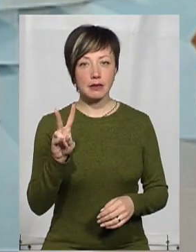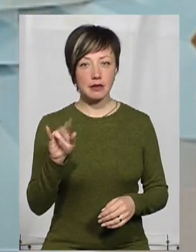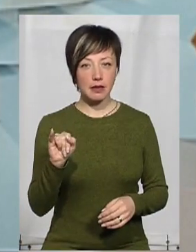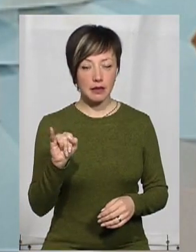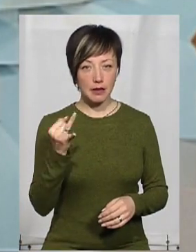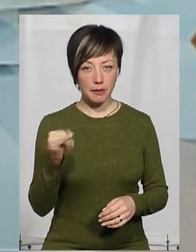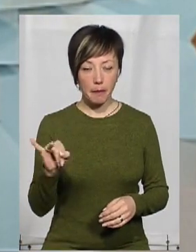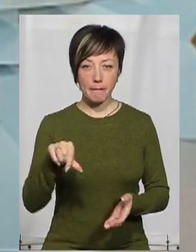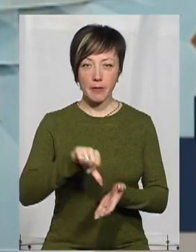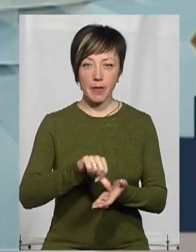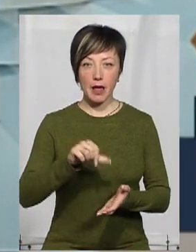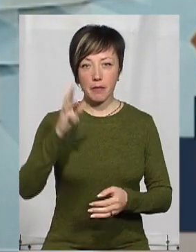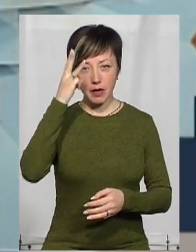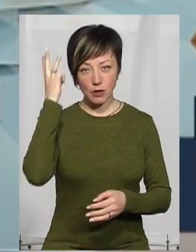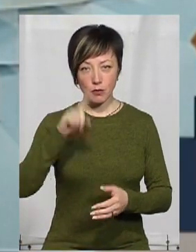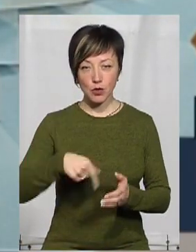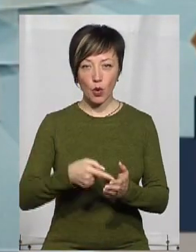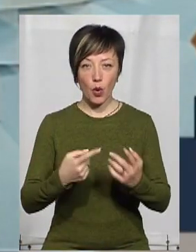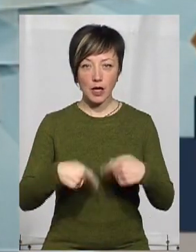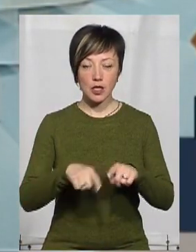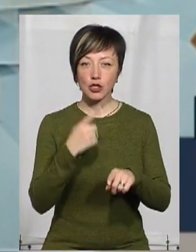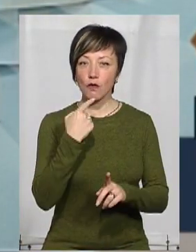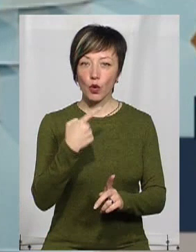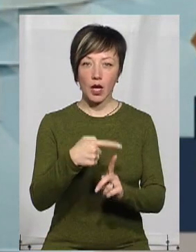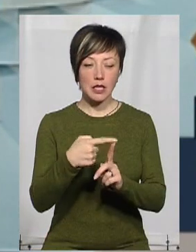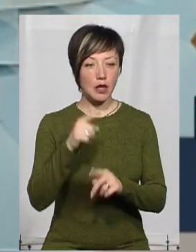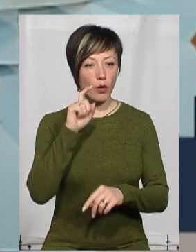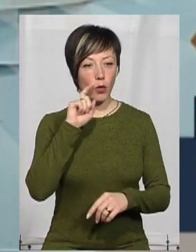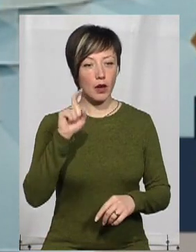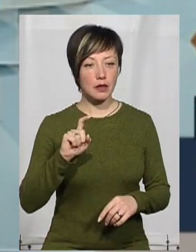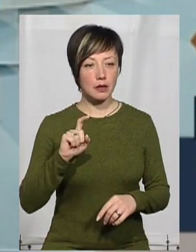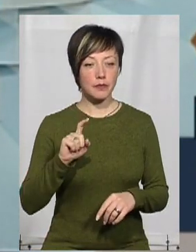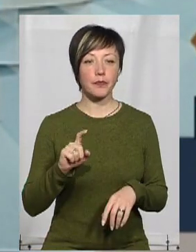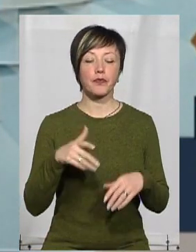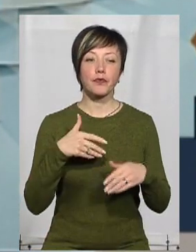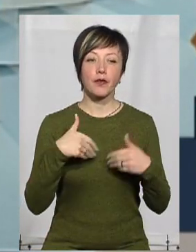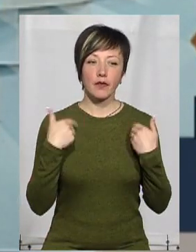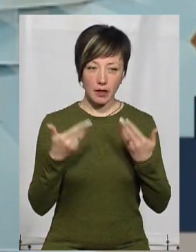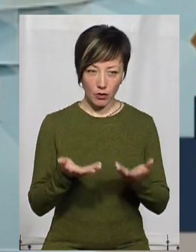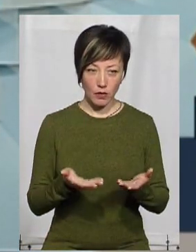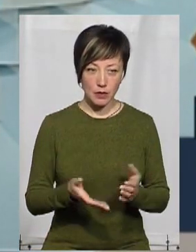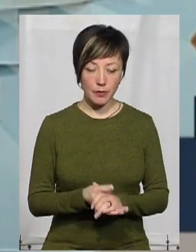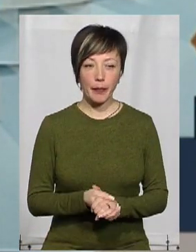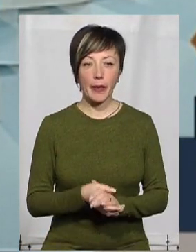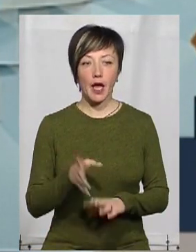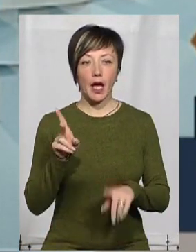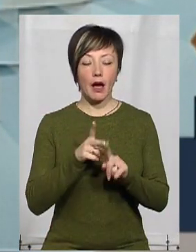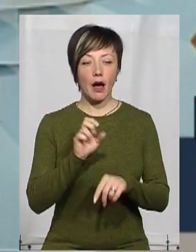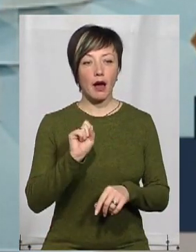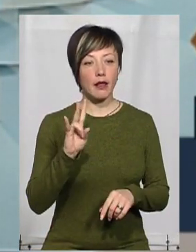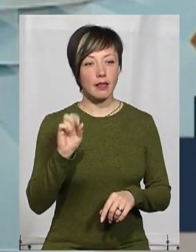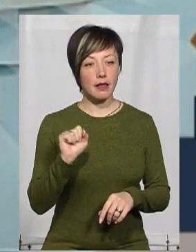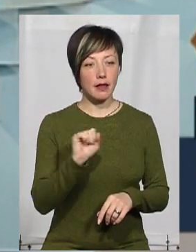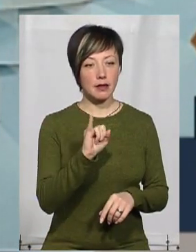представником Хмельницької міської організації Червоного Христа України. Вітаю Доброго вечора. Та Анною